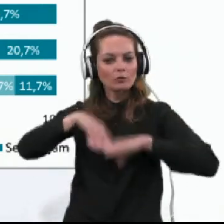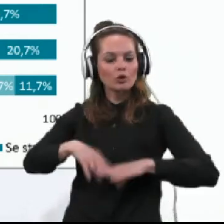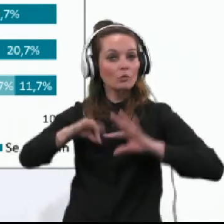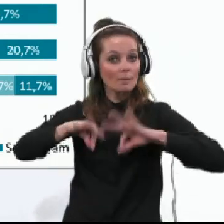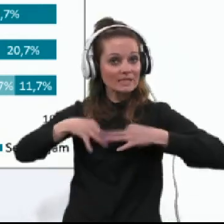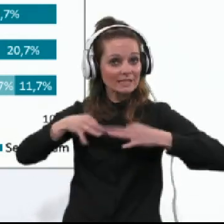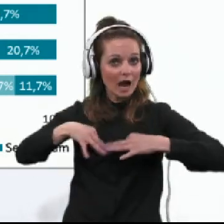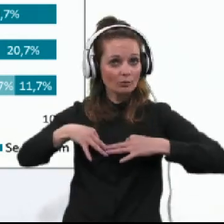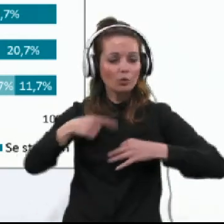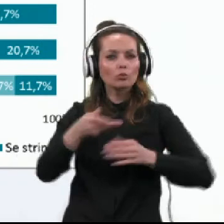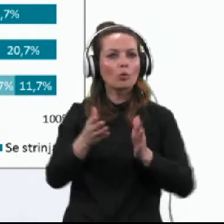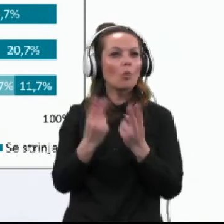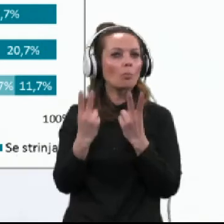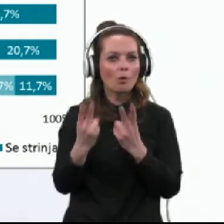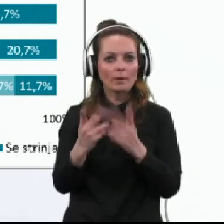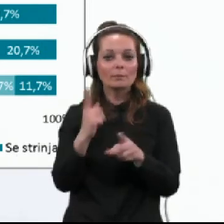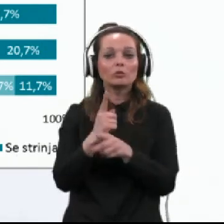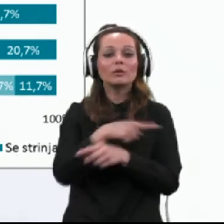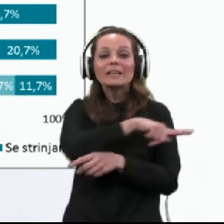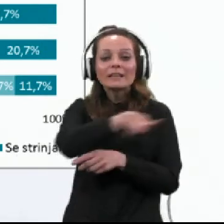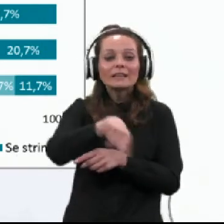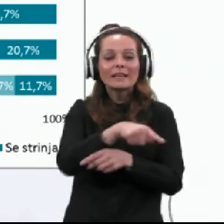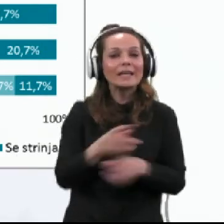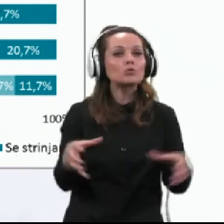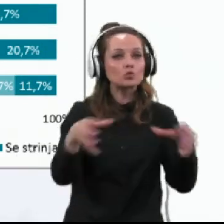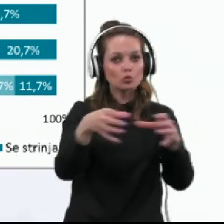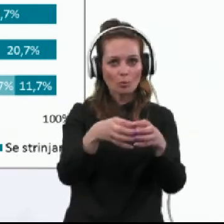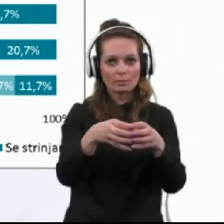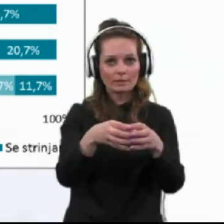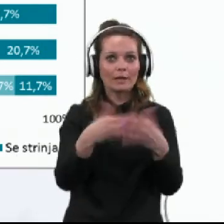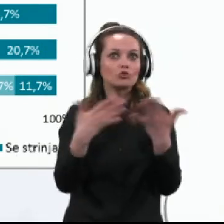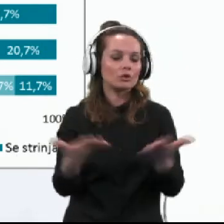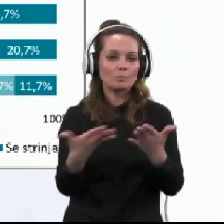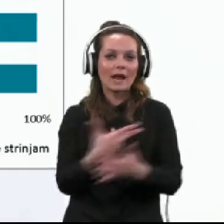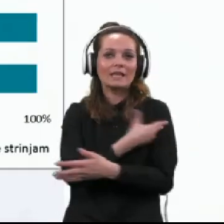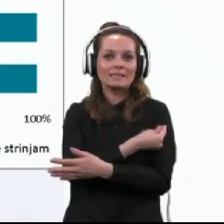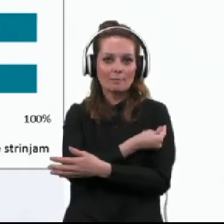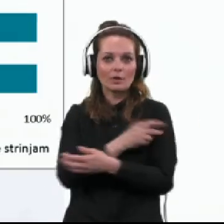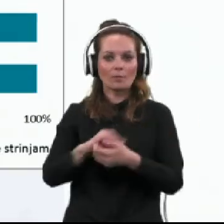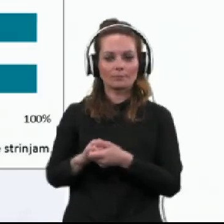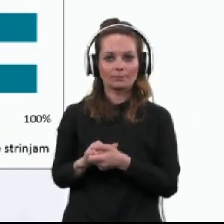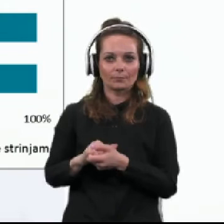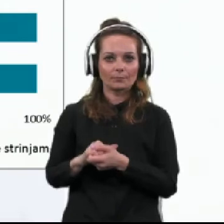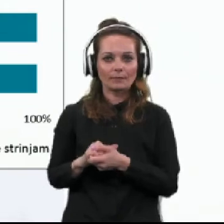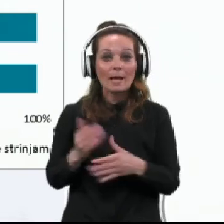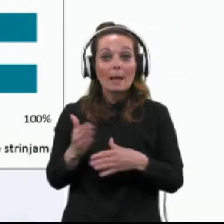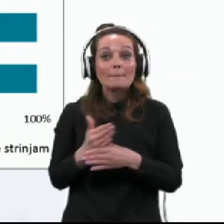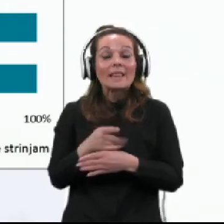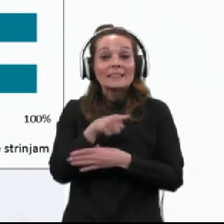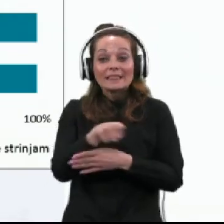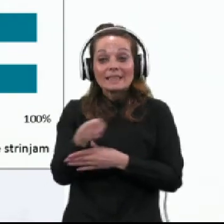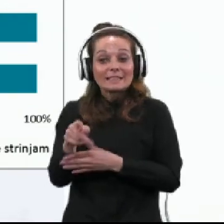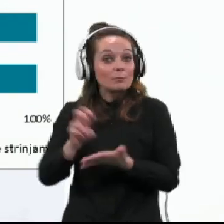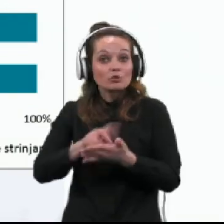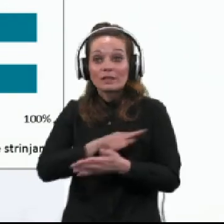zdravju. Torej je pomembno, da se tudi te skupine čim preje cepijo. Med tistimi, ki